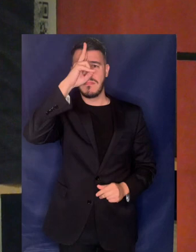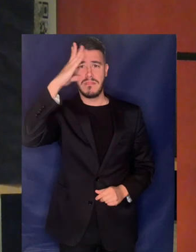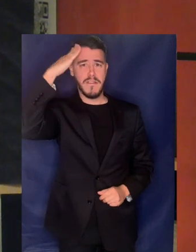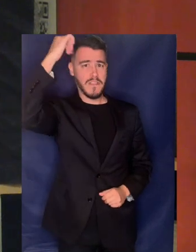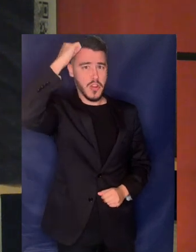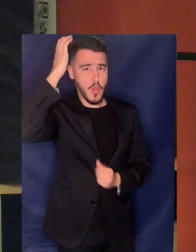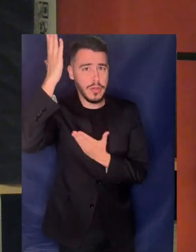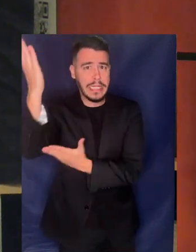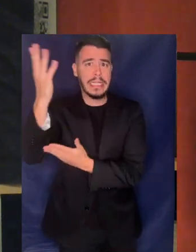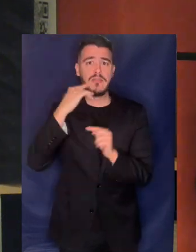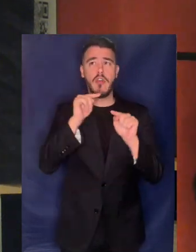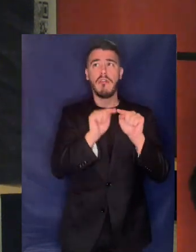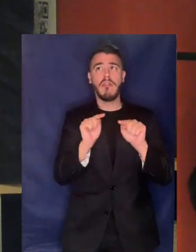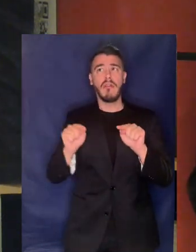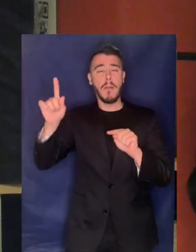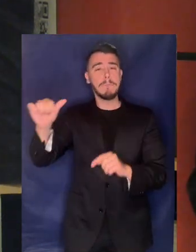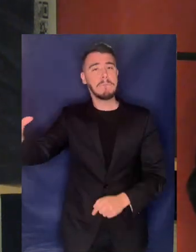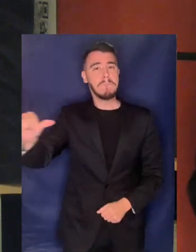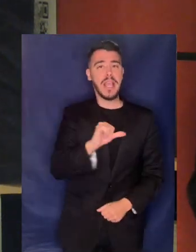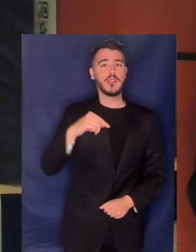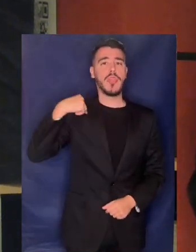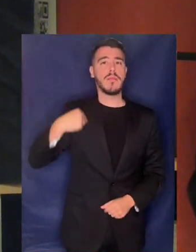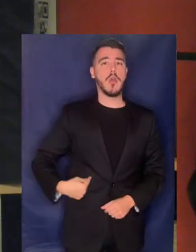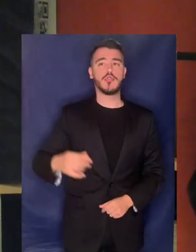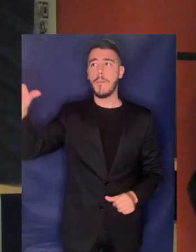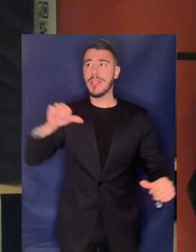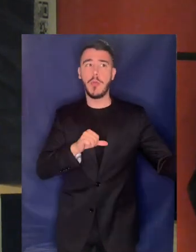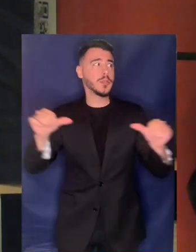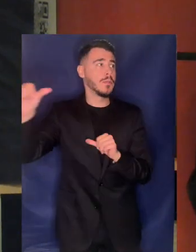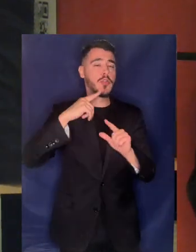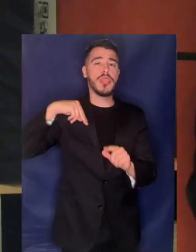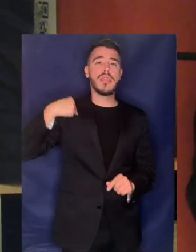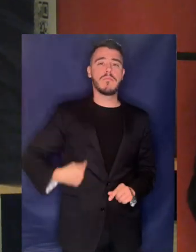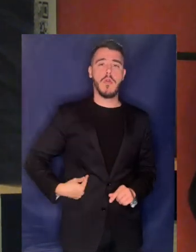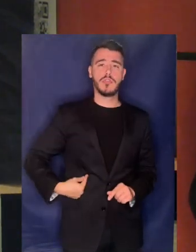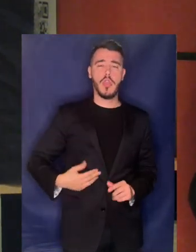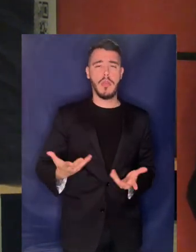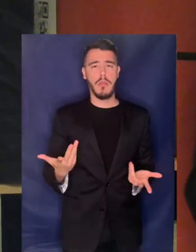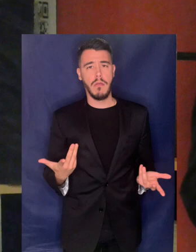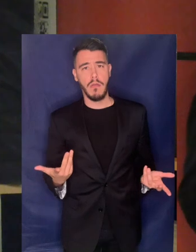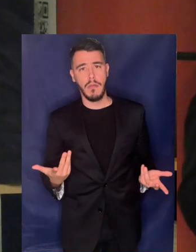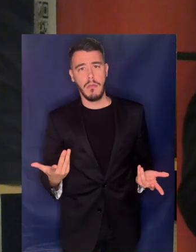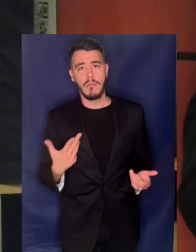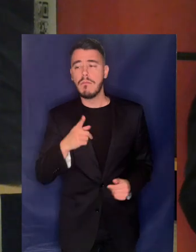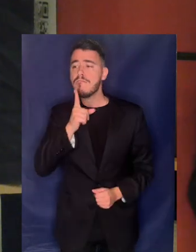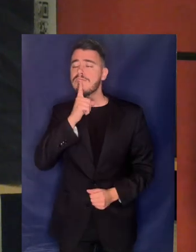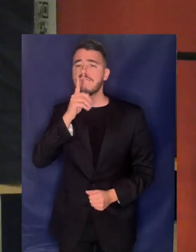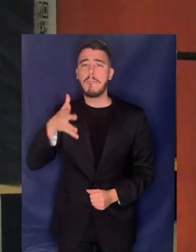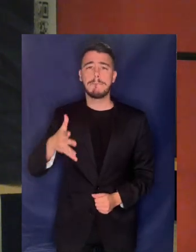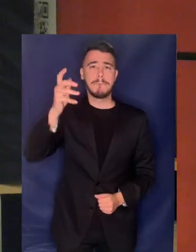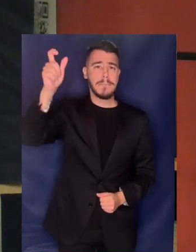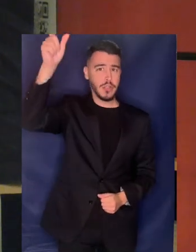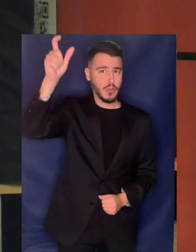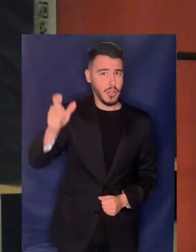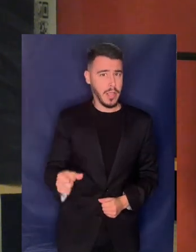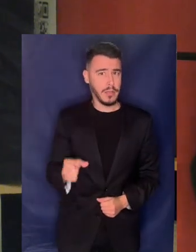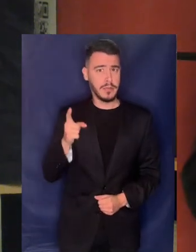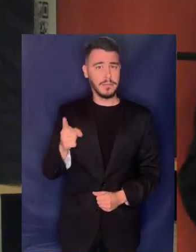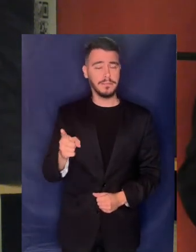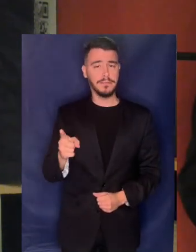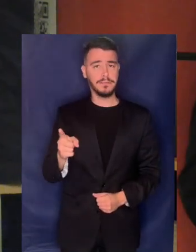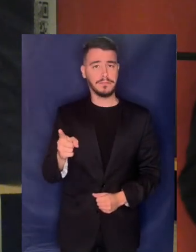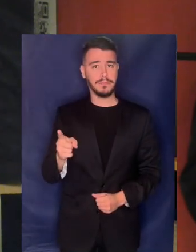Άρα τσιμουδιά για όλα αυτά που σήμερα το βράδυ αυτοί εδώ οι άνθρωποι επειδή δεν έχουν πληρωθεί από κανένα από